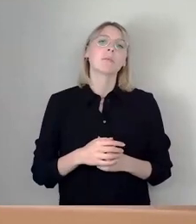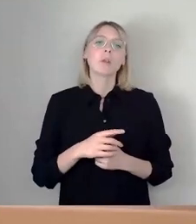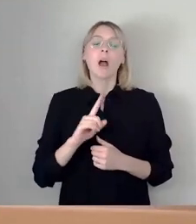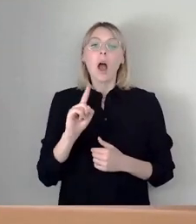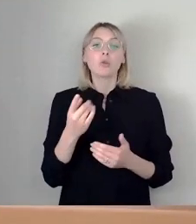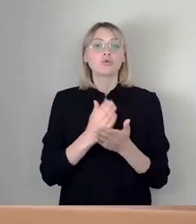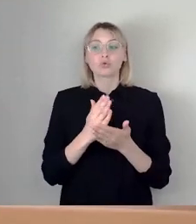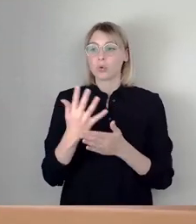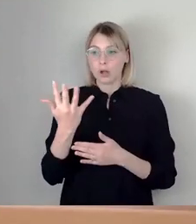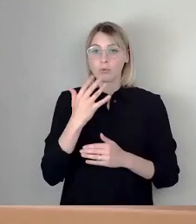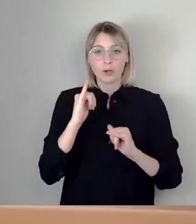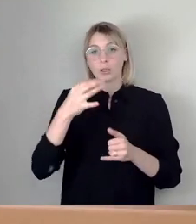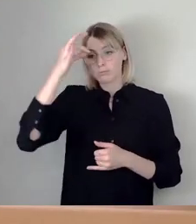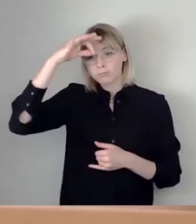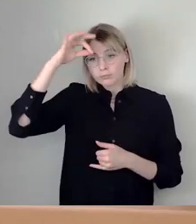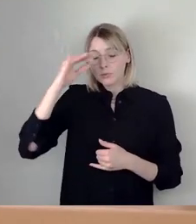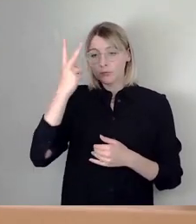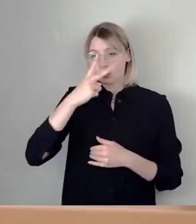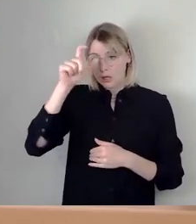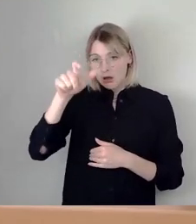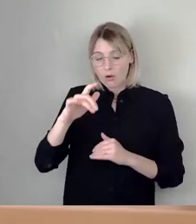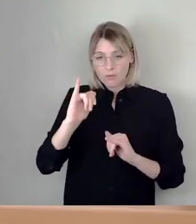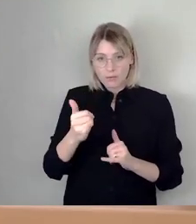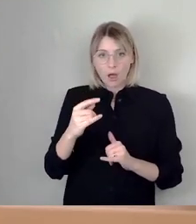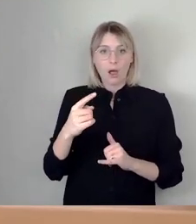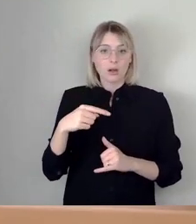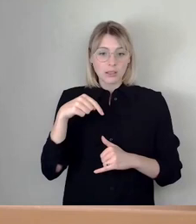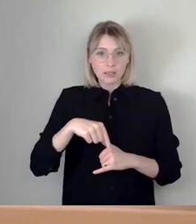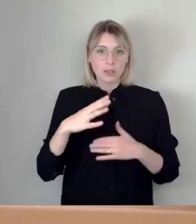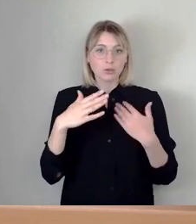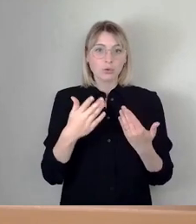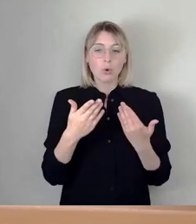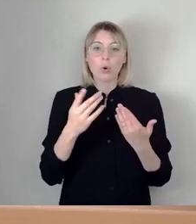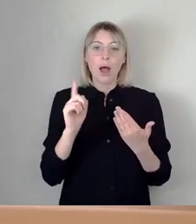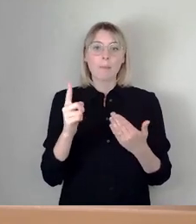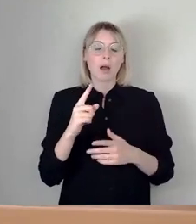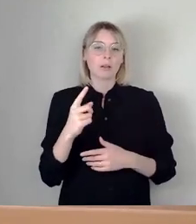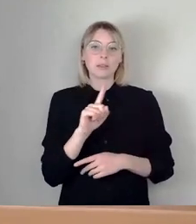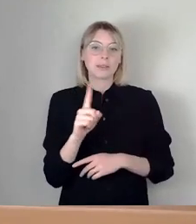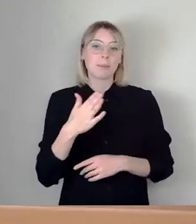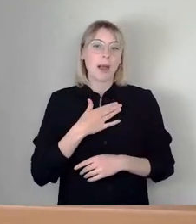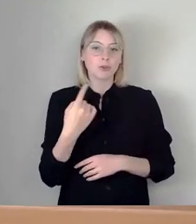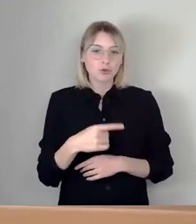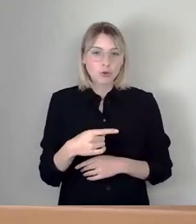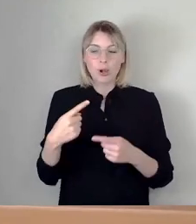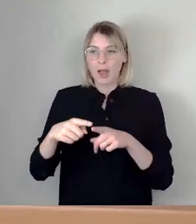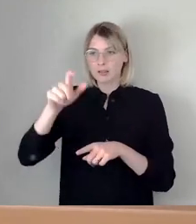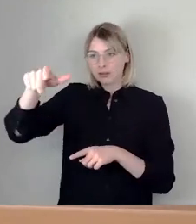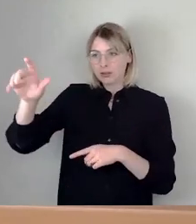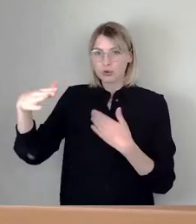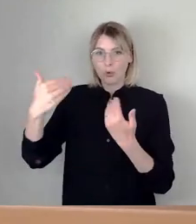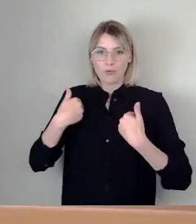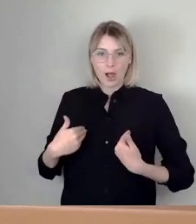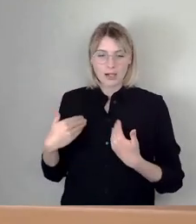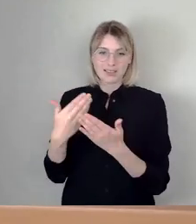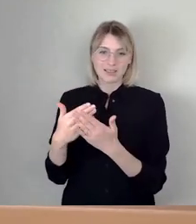Ausland unterwegs bin, dass es nicht überall so ist wie bei uns. Das hat aber was mit dem Verhalten der Menschen zu tun. Ich würde, Sie haben ja einige Beispiele genannt, ich